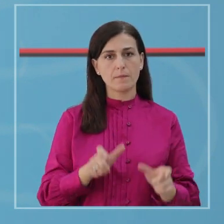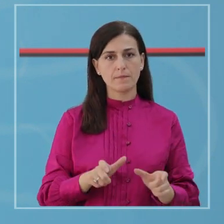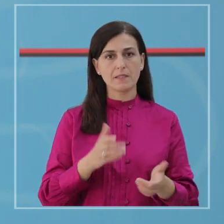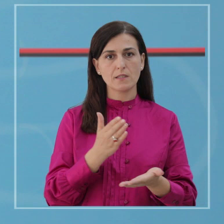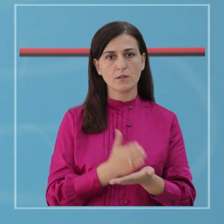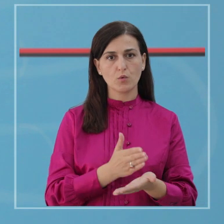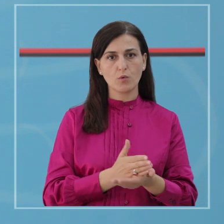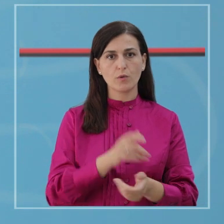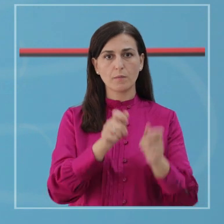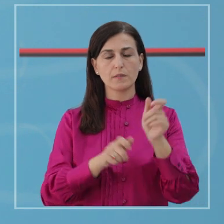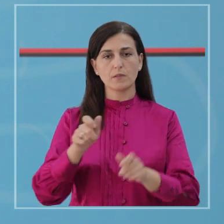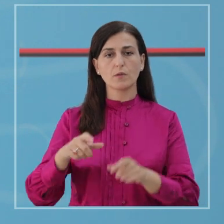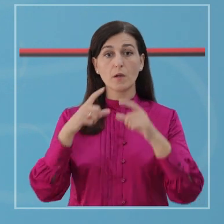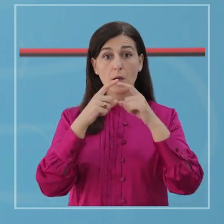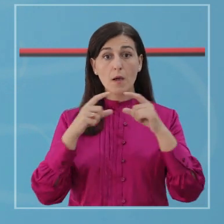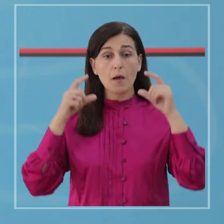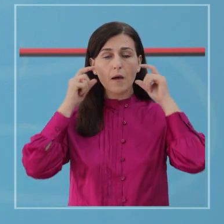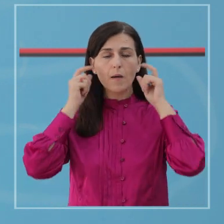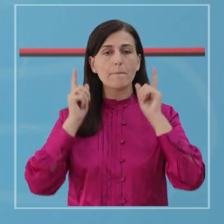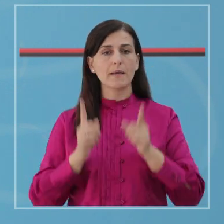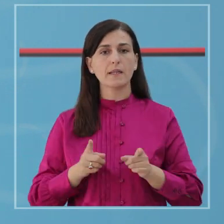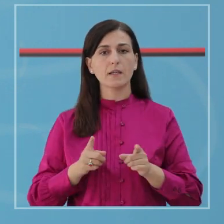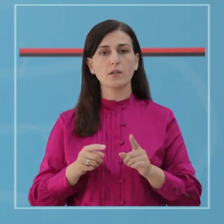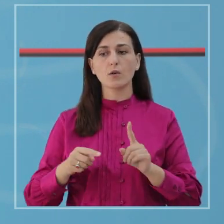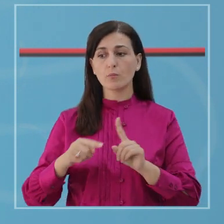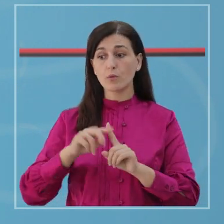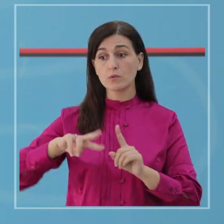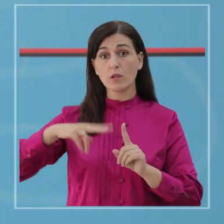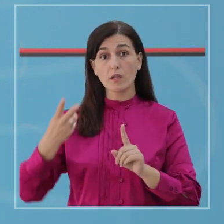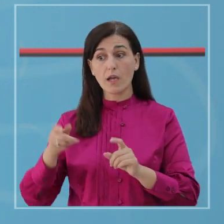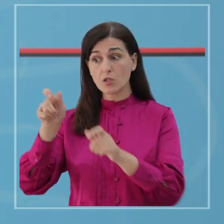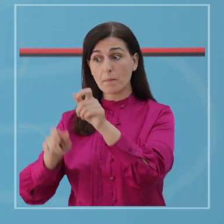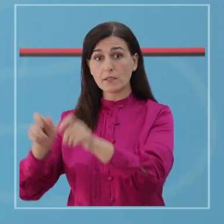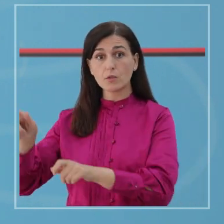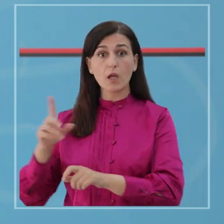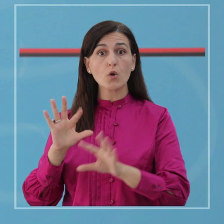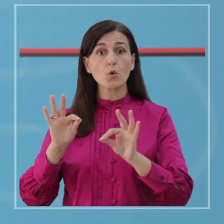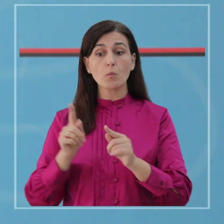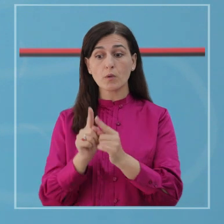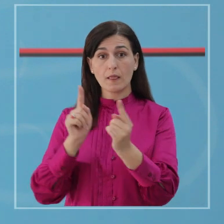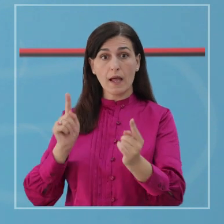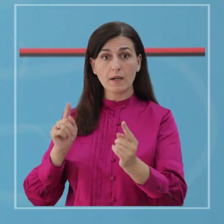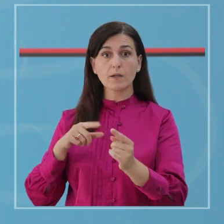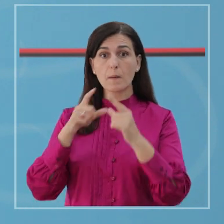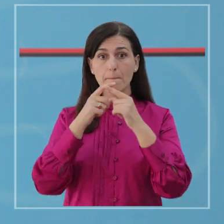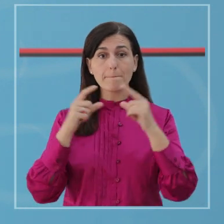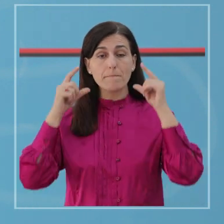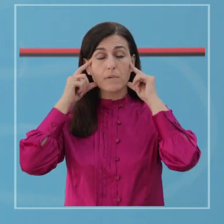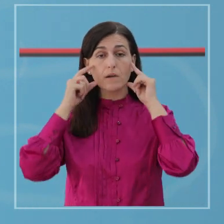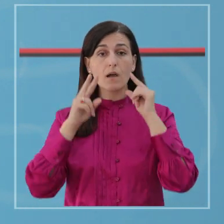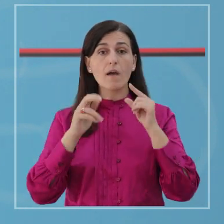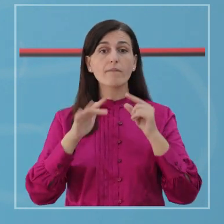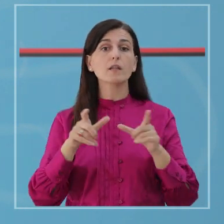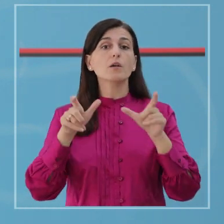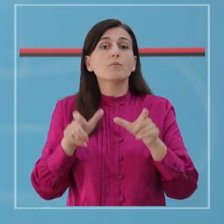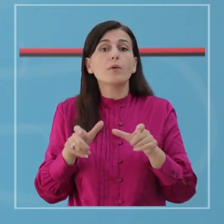rrimish maska në shërbim, edhe nga gjithdo qytetarë kur është e pa mundur ruajtja e distancës fizike, si e vetëmja mënyrë